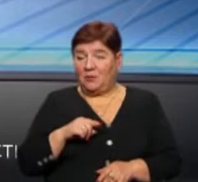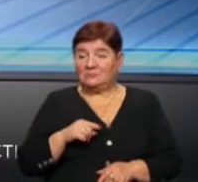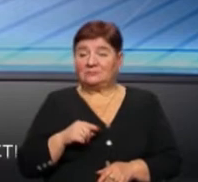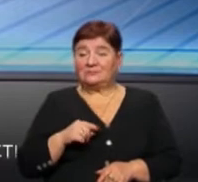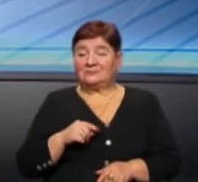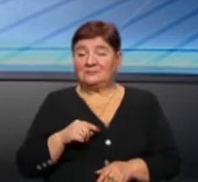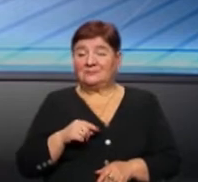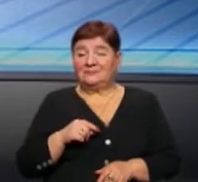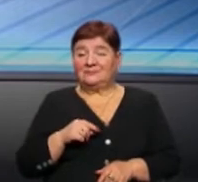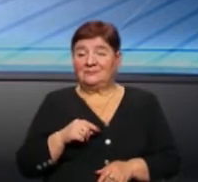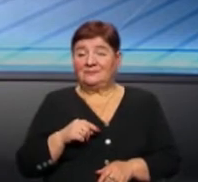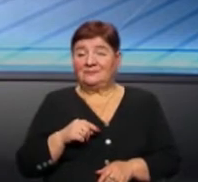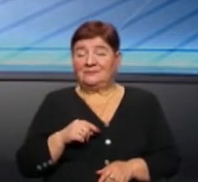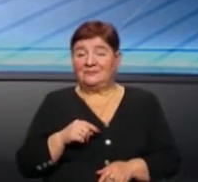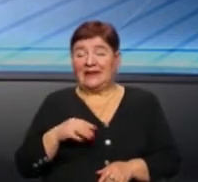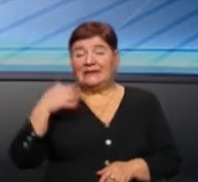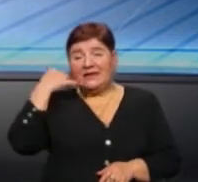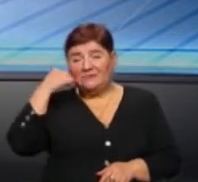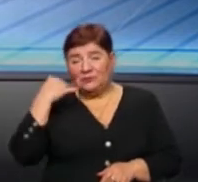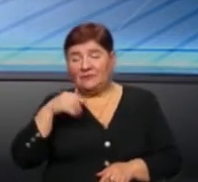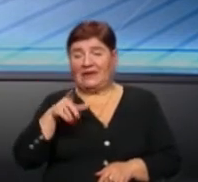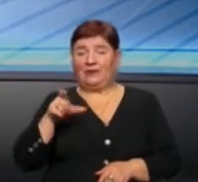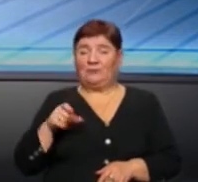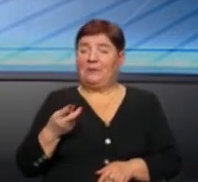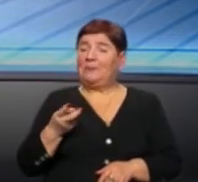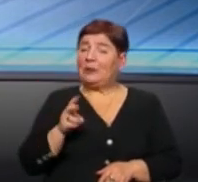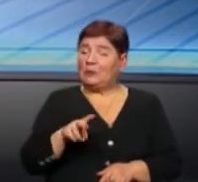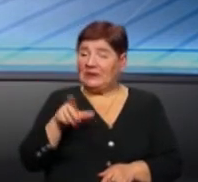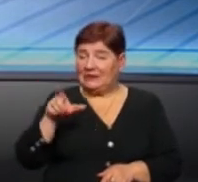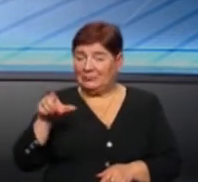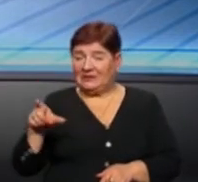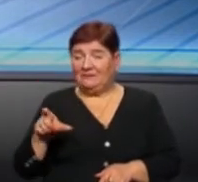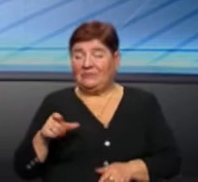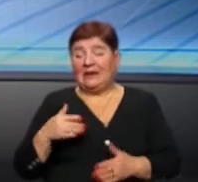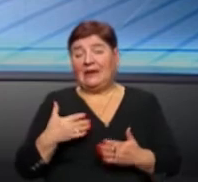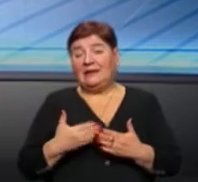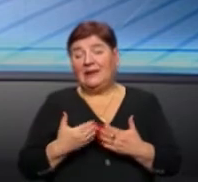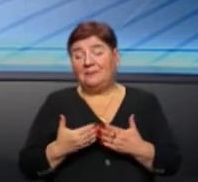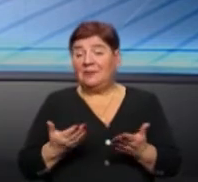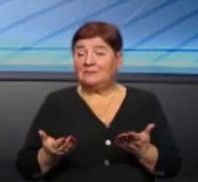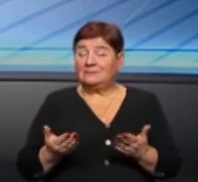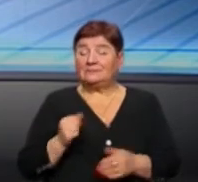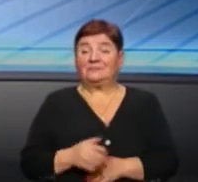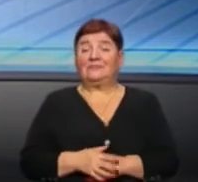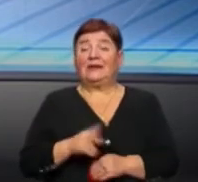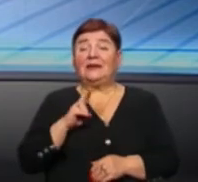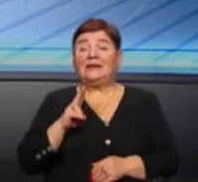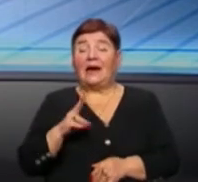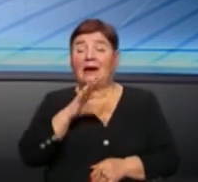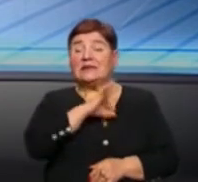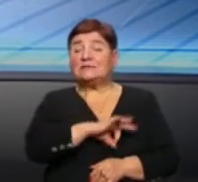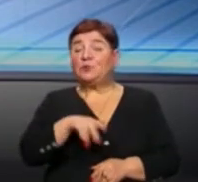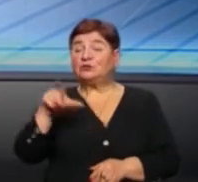телефонували люди і приходили, і ніби, як